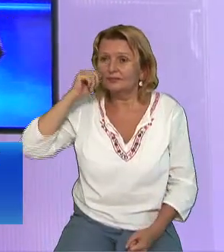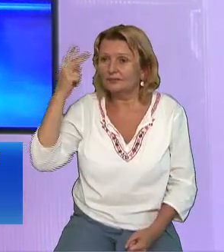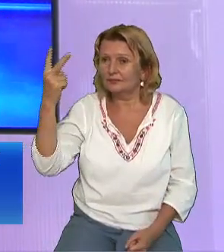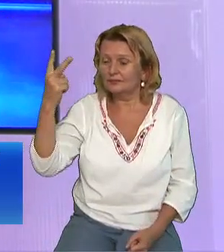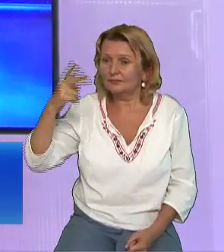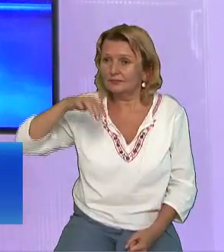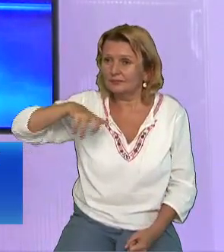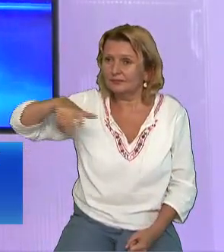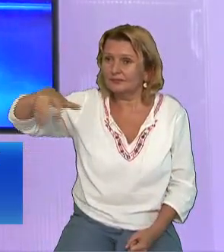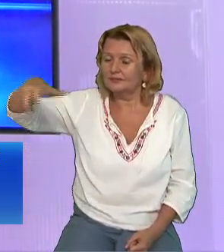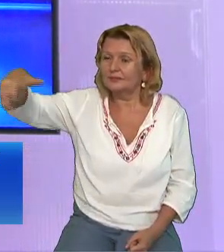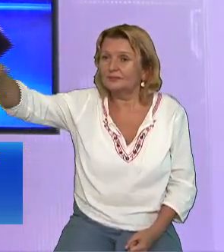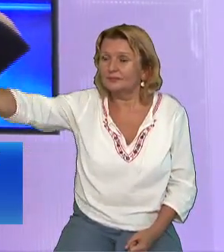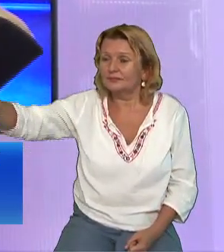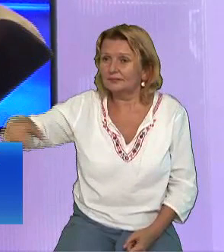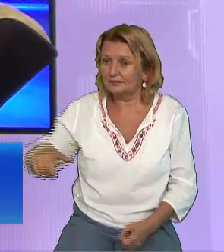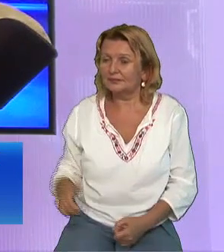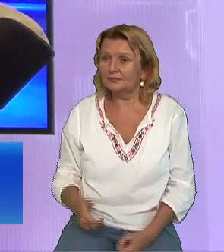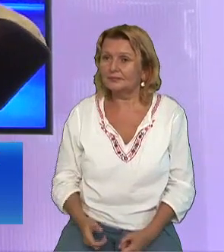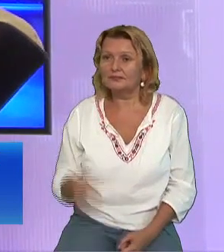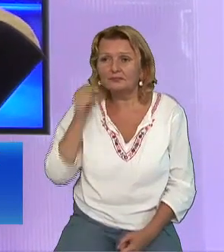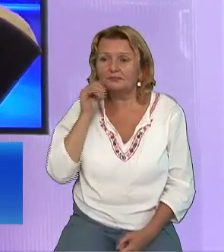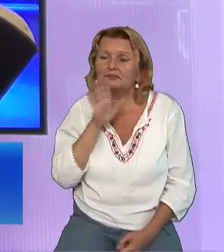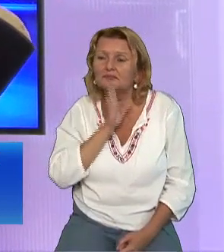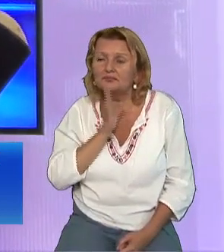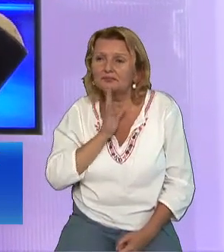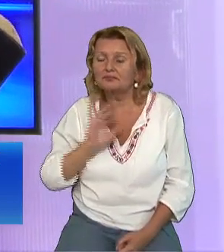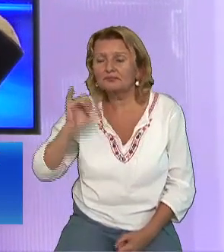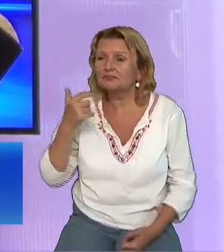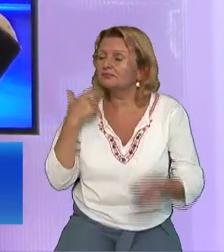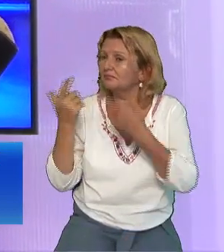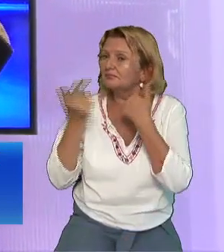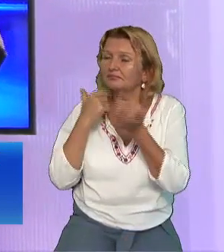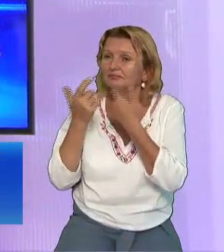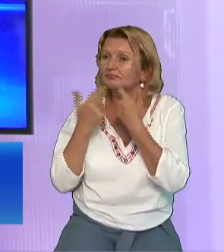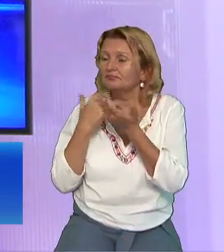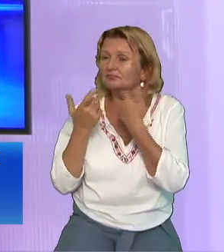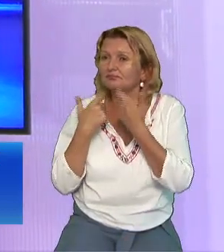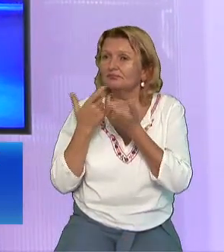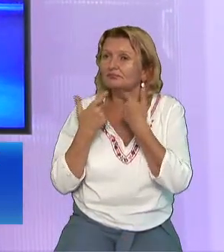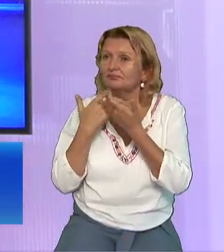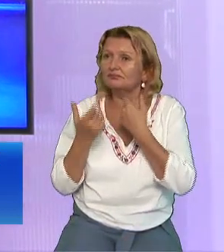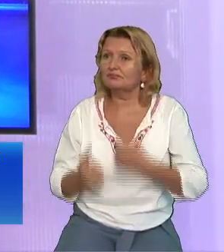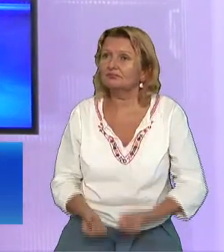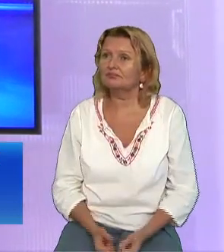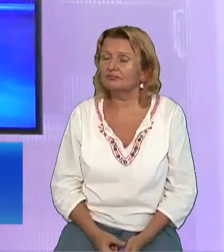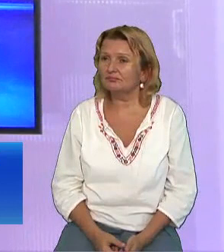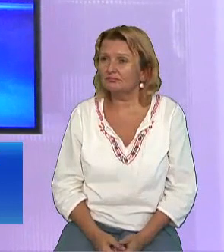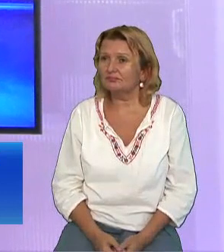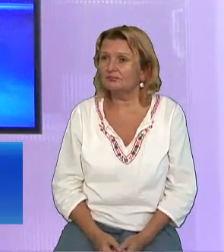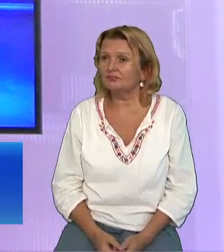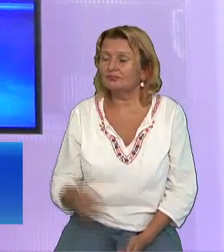Ierusalim La Emaus Pe când vorbeau ei și se întrebau Versetul 15 Luca la